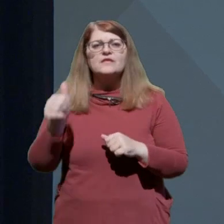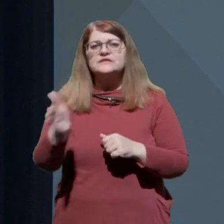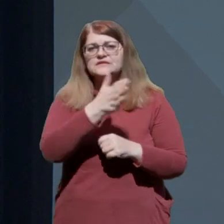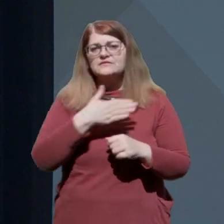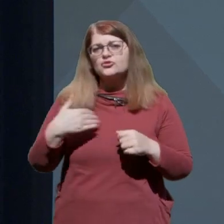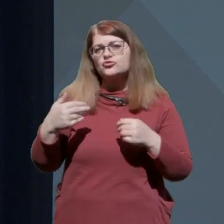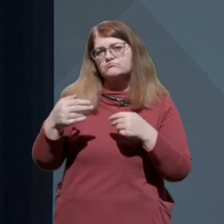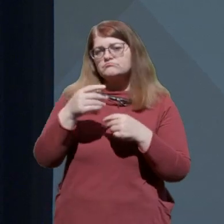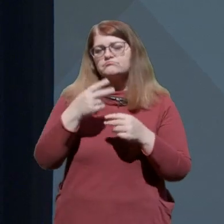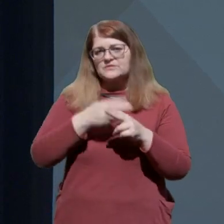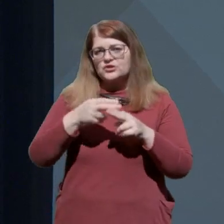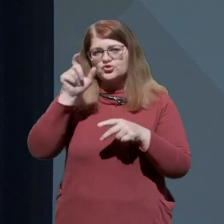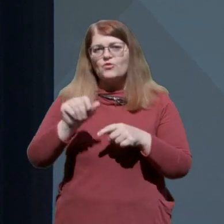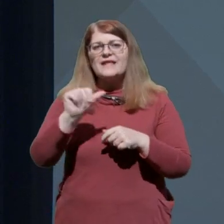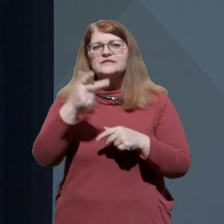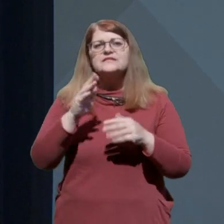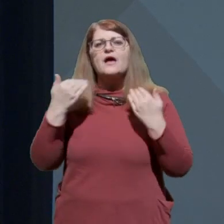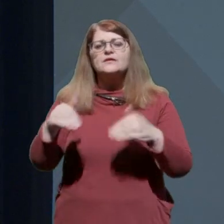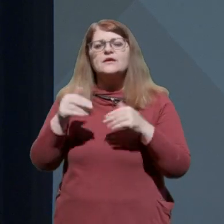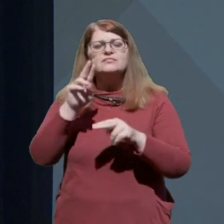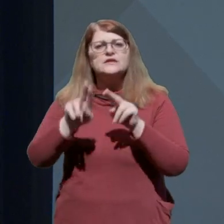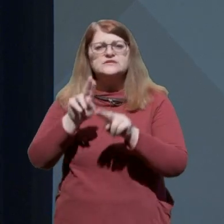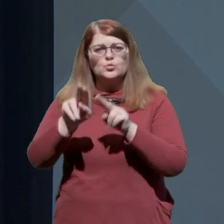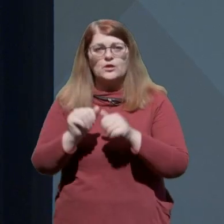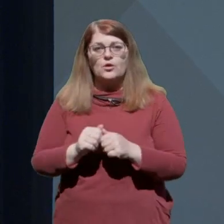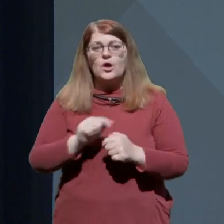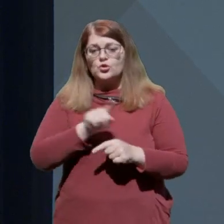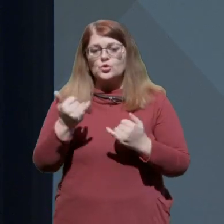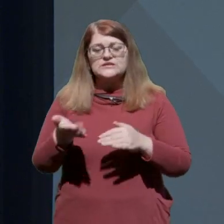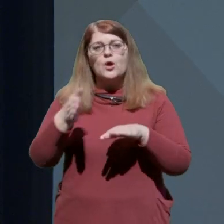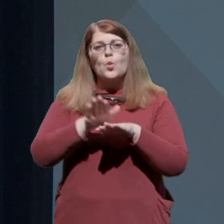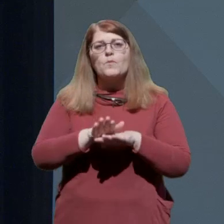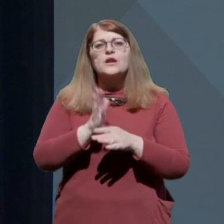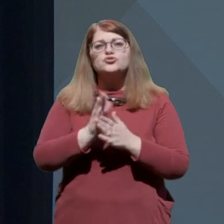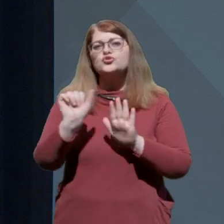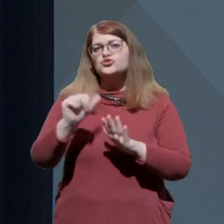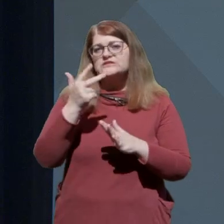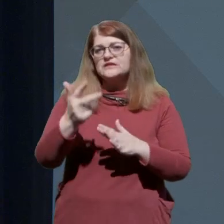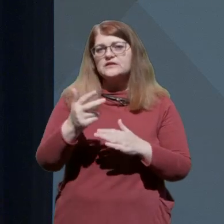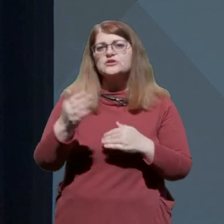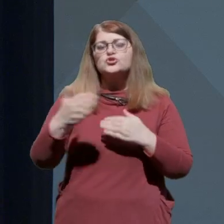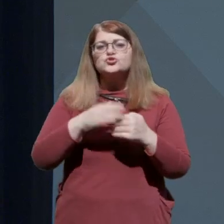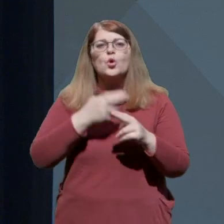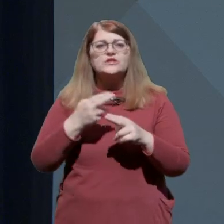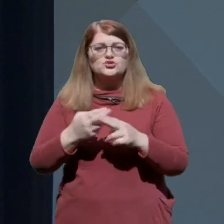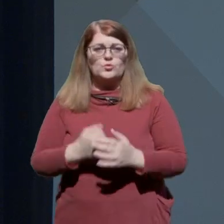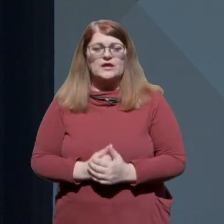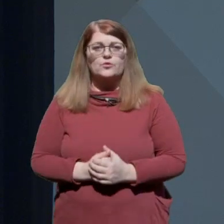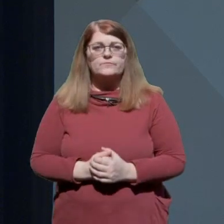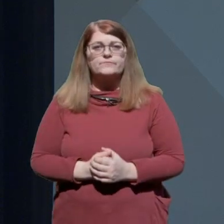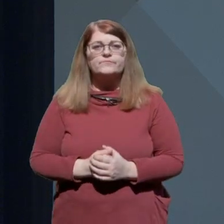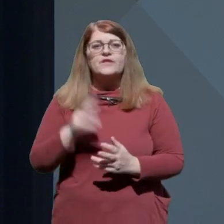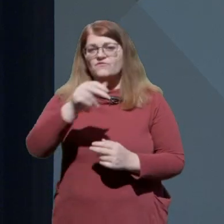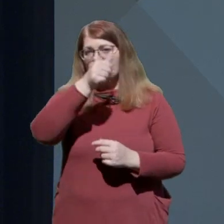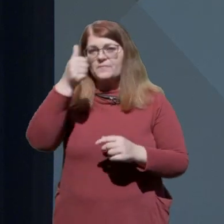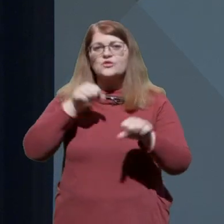31 jih je na intenzivni negi. Doslednami je umrlo že 36 sodržavljanov. V imenu